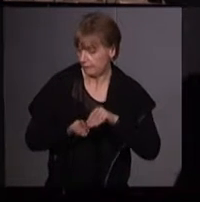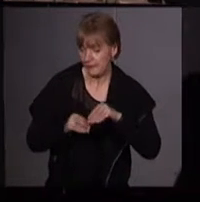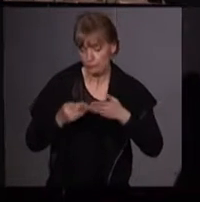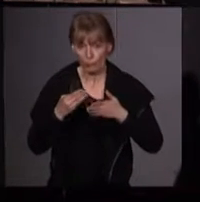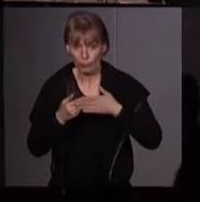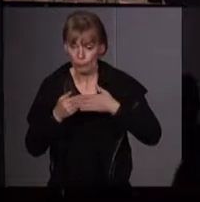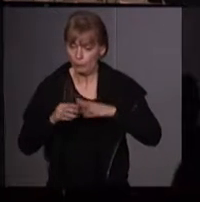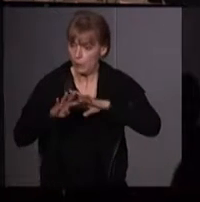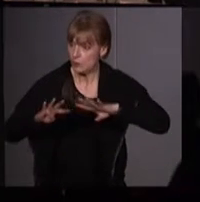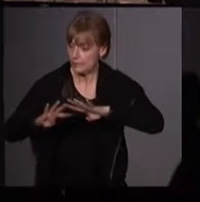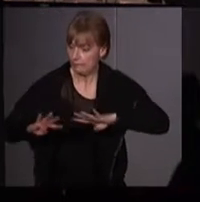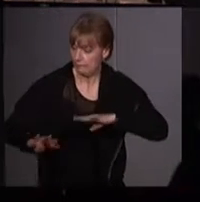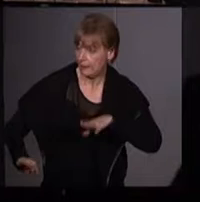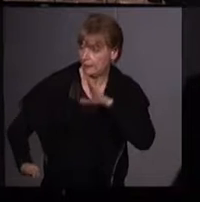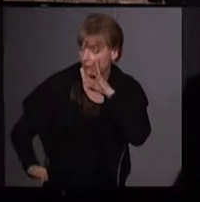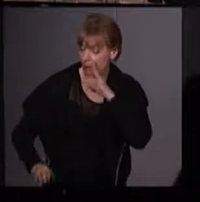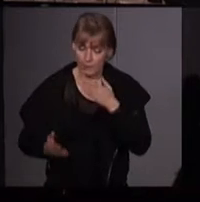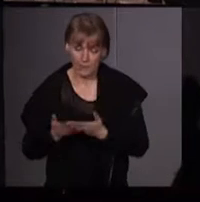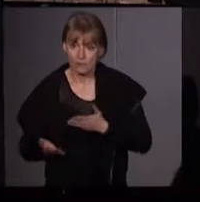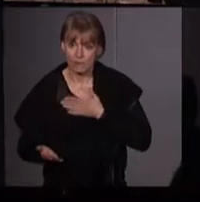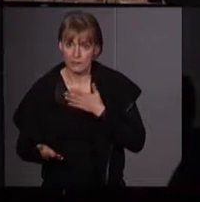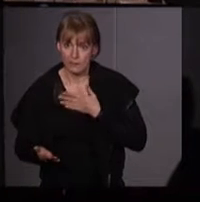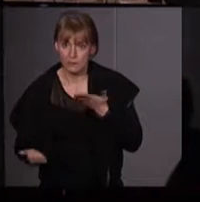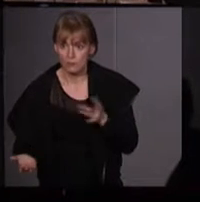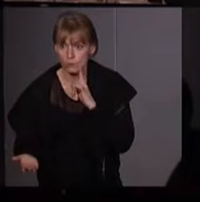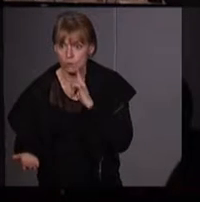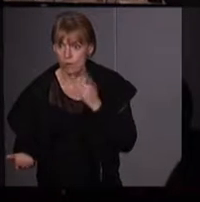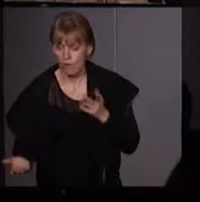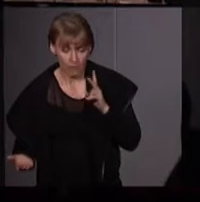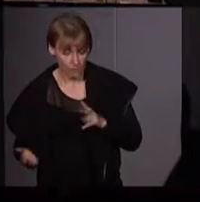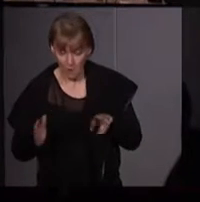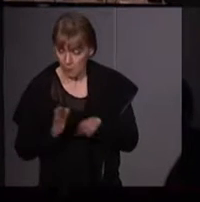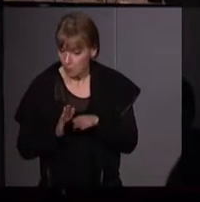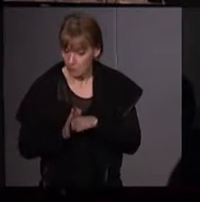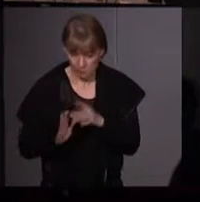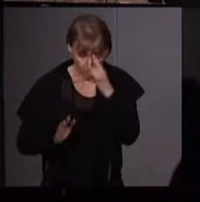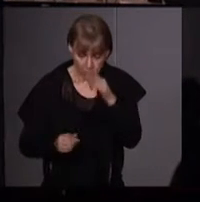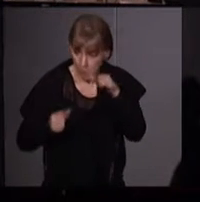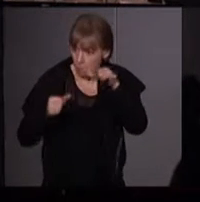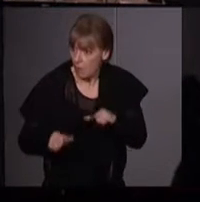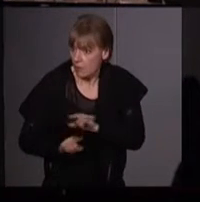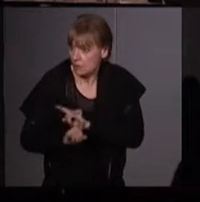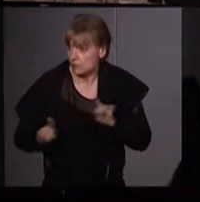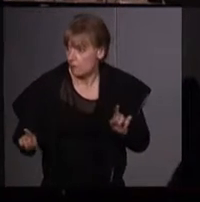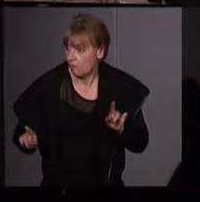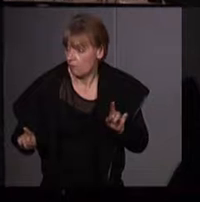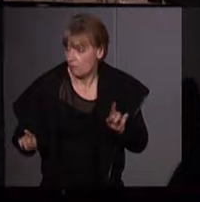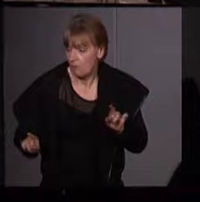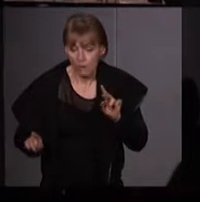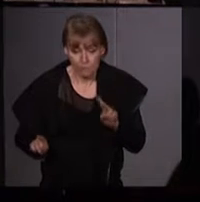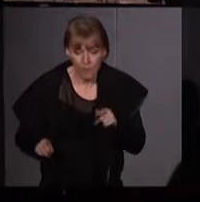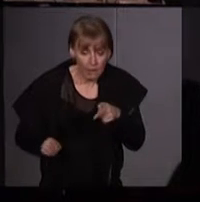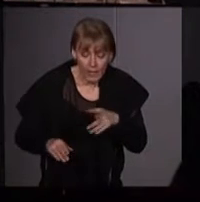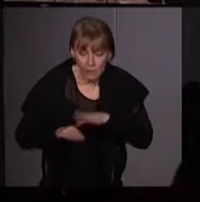la base. Alors, l'histoire est assez intéressante, là, parce qu'elles n'avaient pas du tout prévu de rester là, ne fût-ce même que de